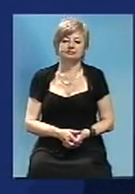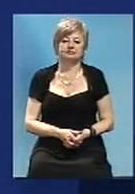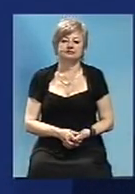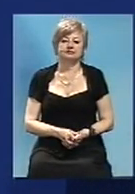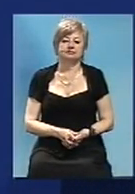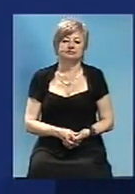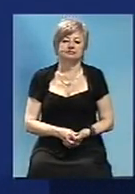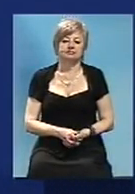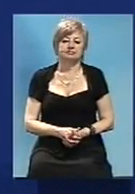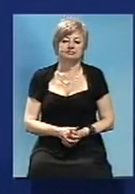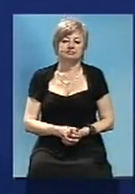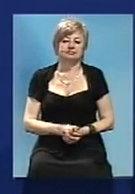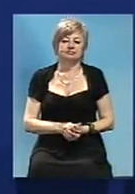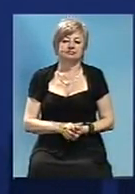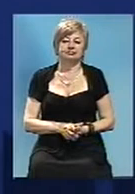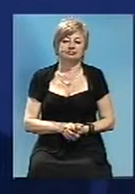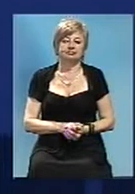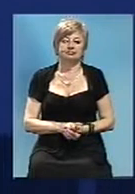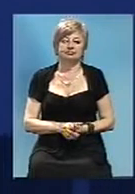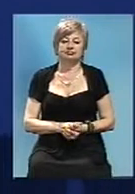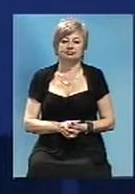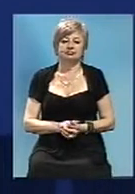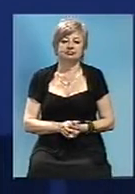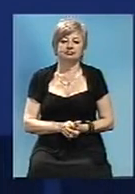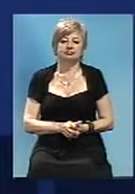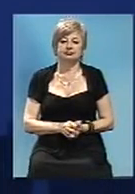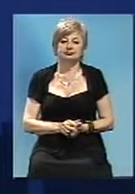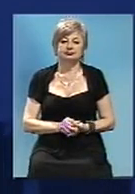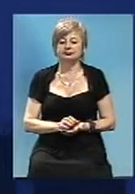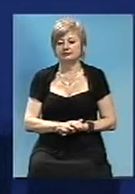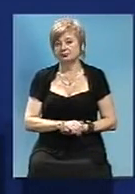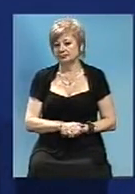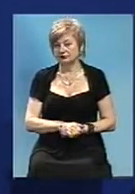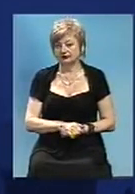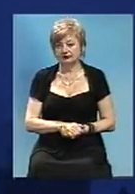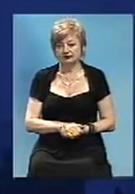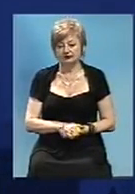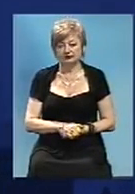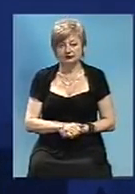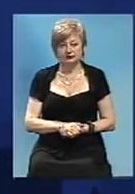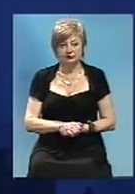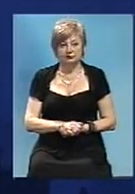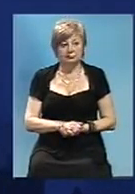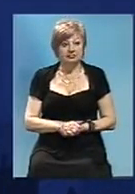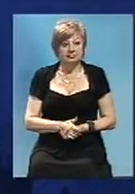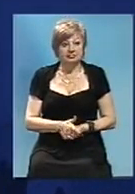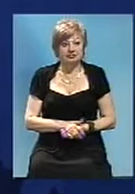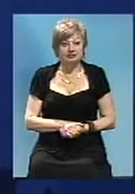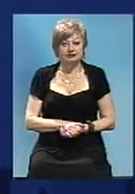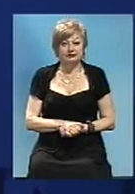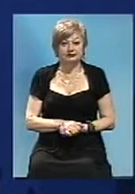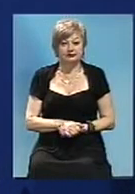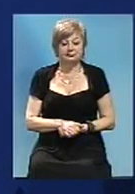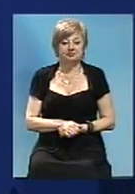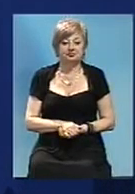Дороги в ОТГ стали лучше в ОТГ. Там, де ОТГ можуть провести